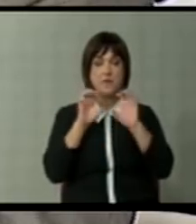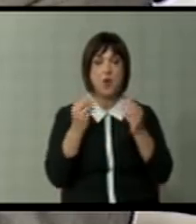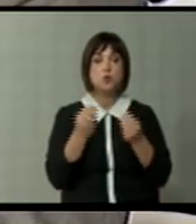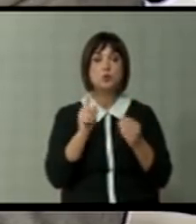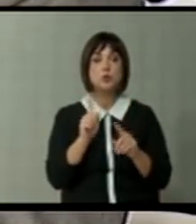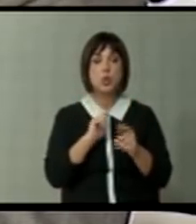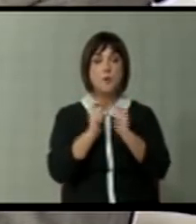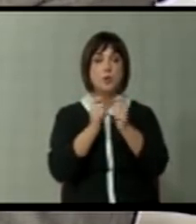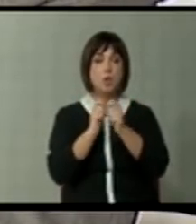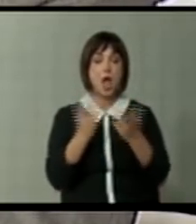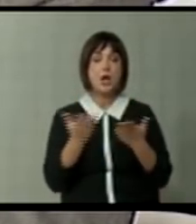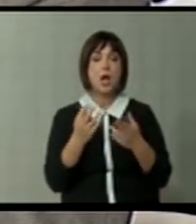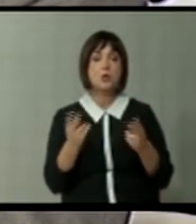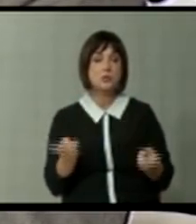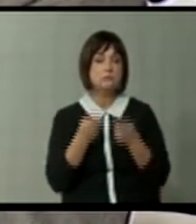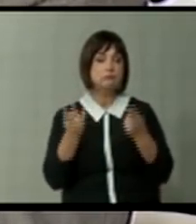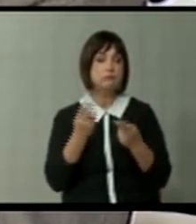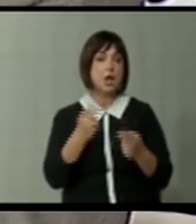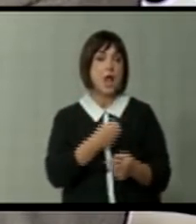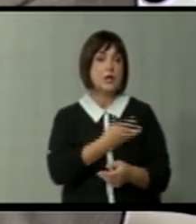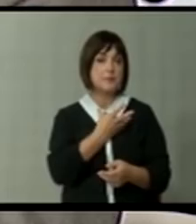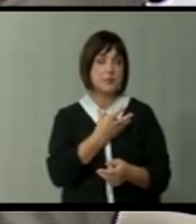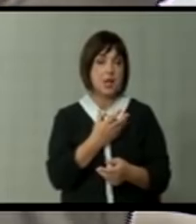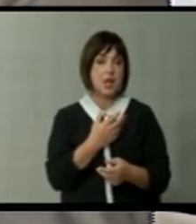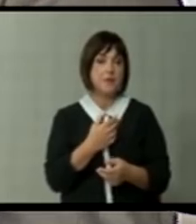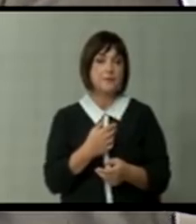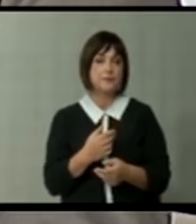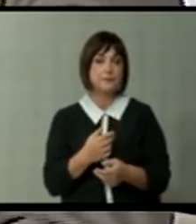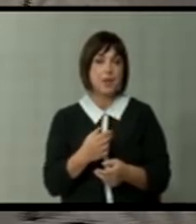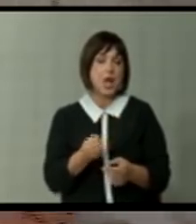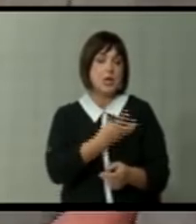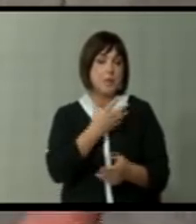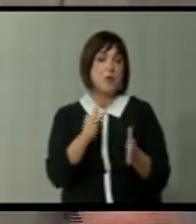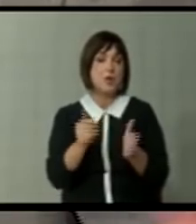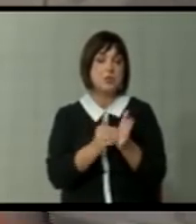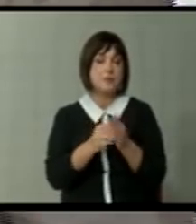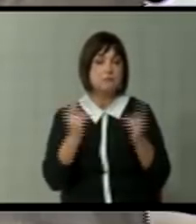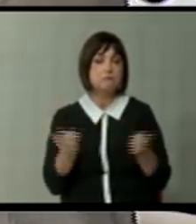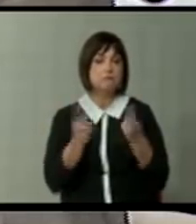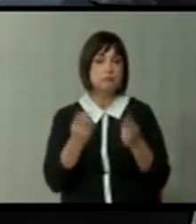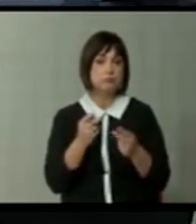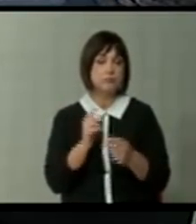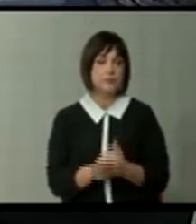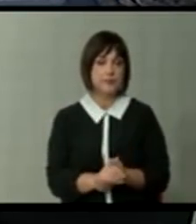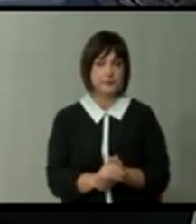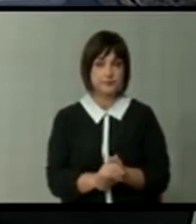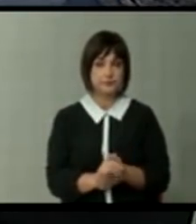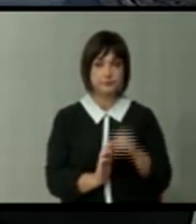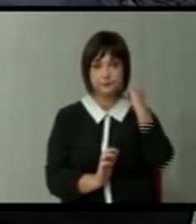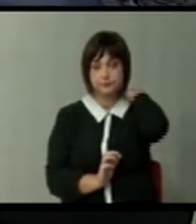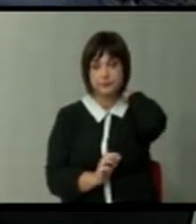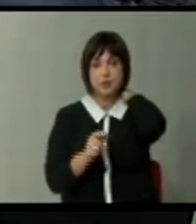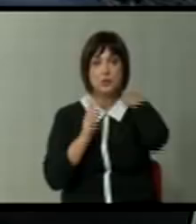зашто некој би се договарал за тоа како треба да се гони криминалот. Криминалот е криминал, и тој треба да се гони. Абсолютно, абсолютно. Абсолютно да